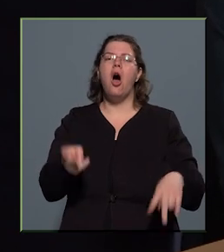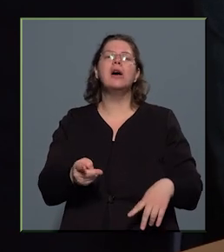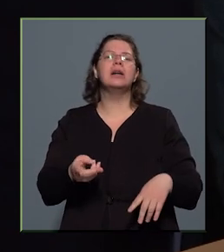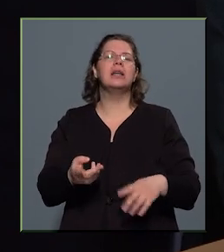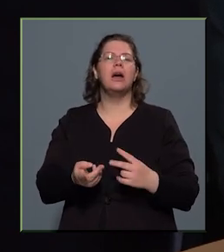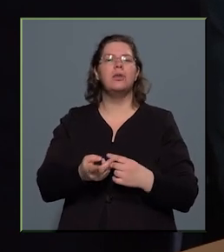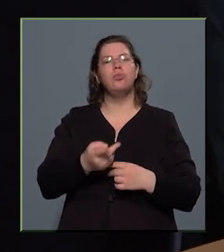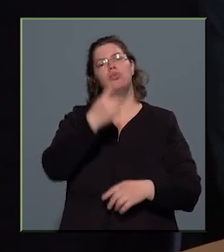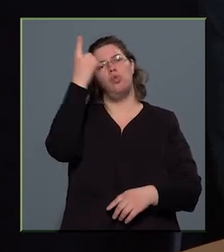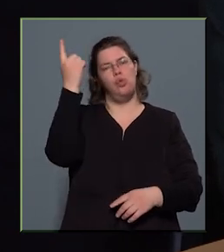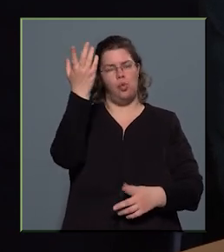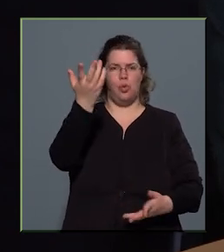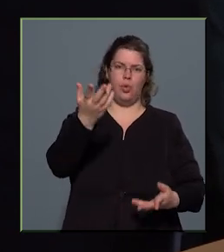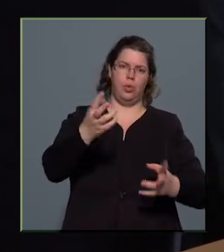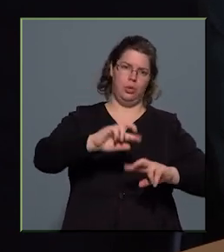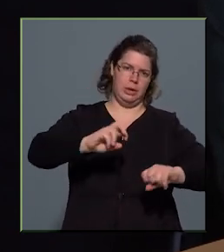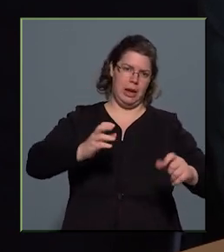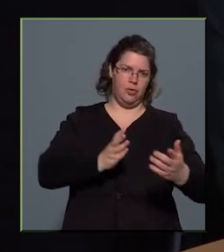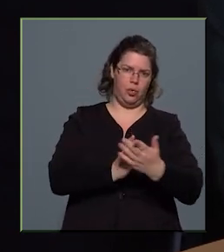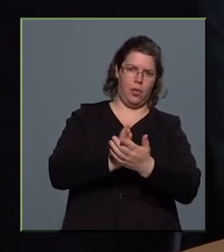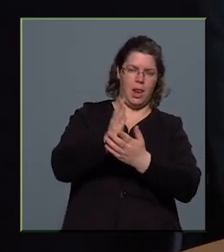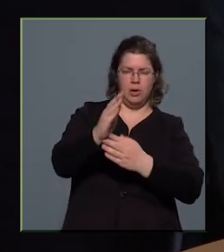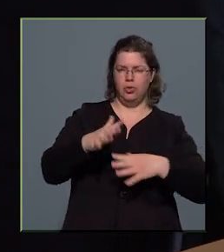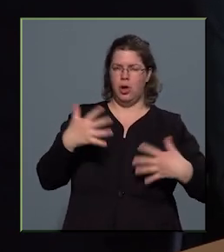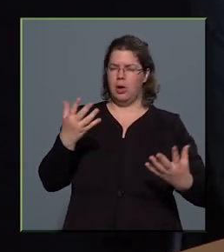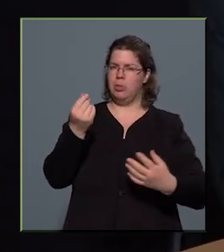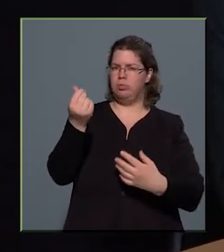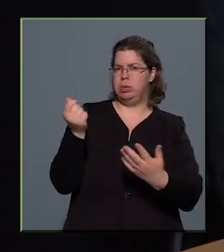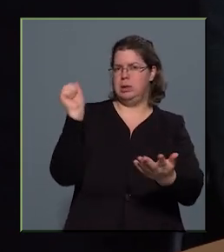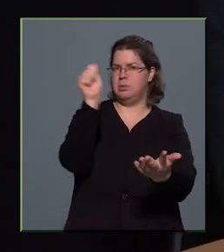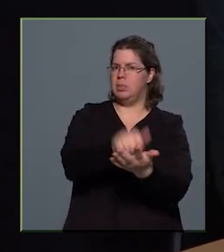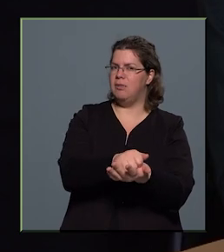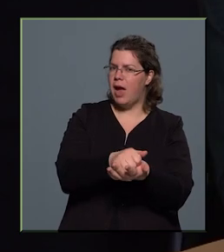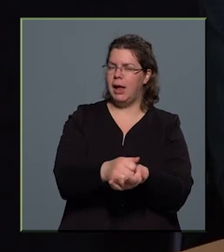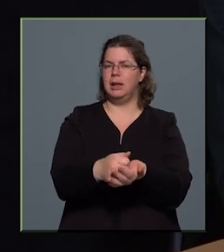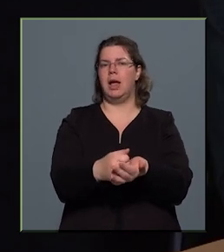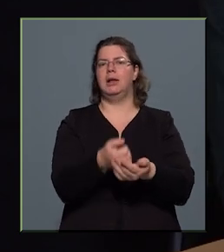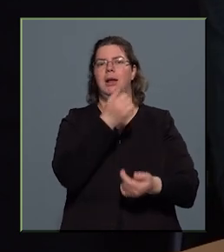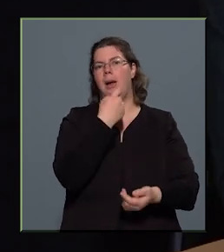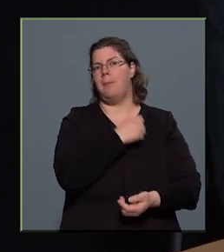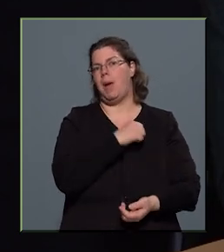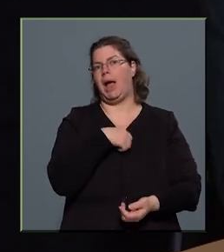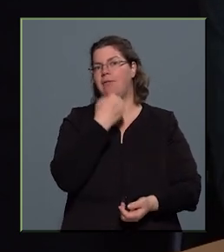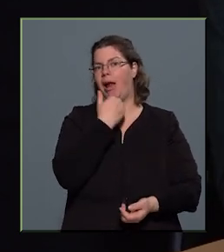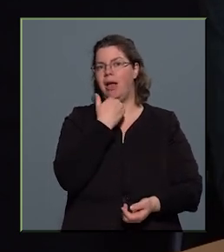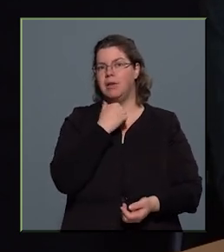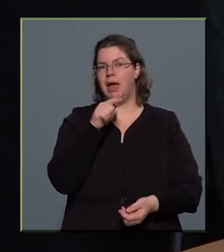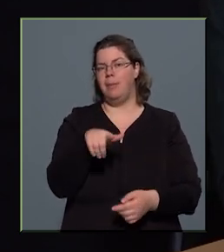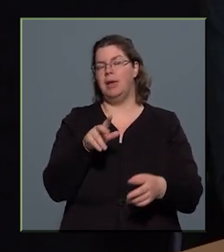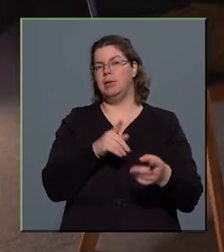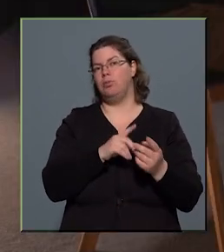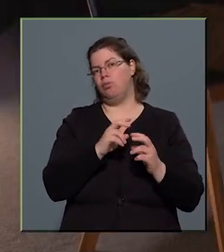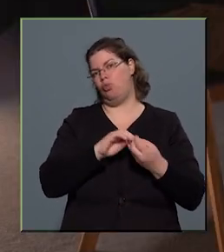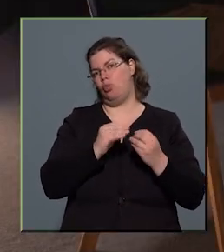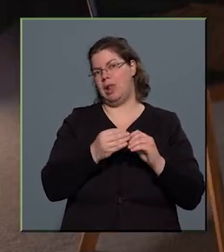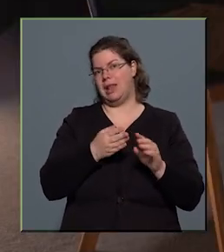orientálódik, és hatalmas pénzeket fektetett be magánvállalkozásként ebbe az üzletákba.